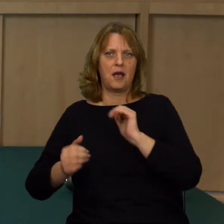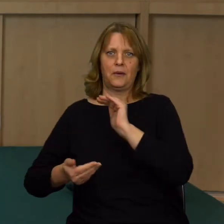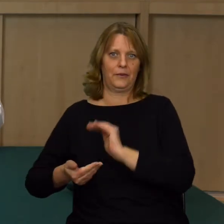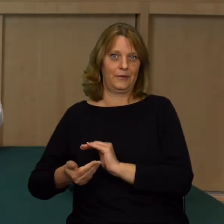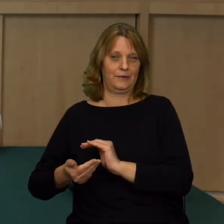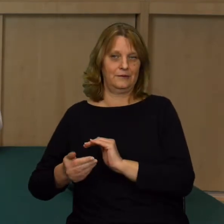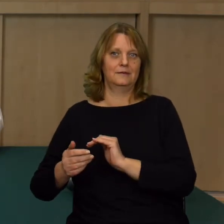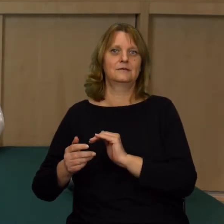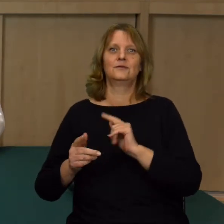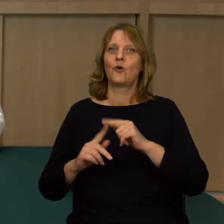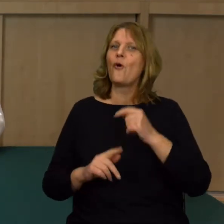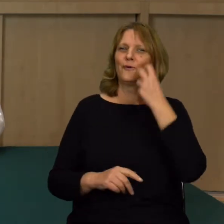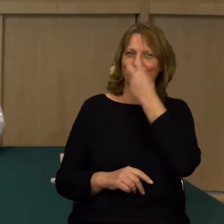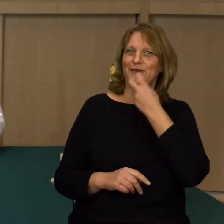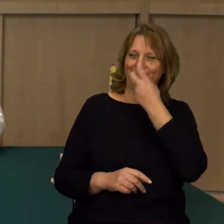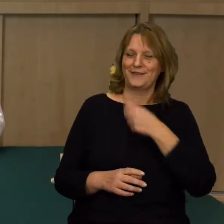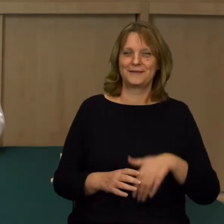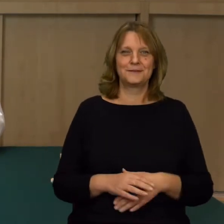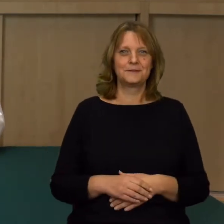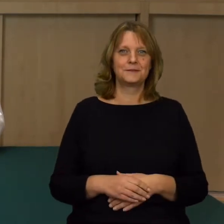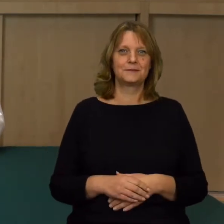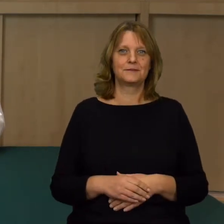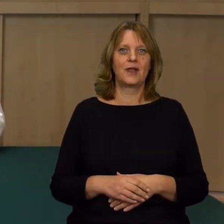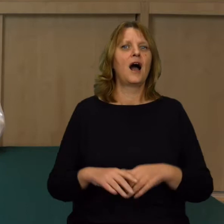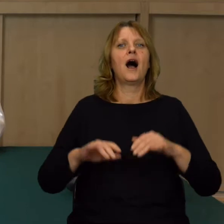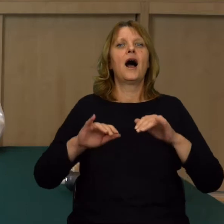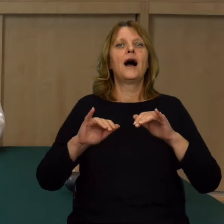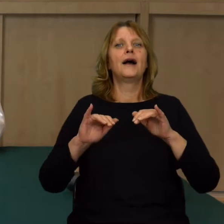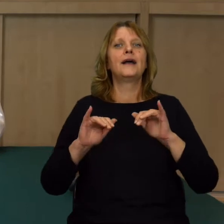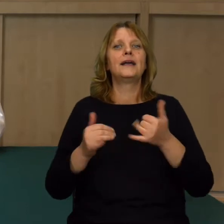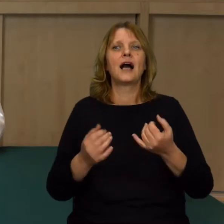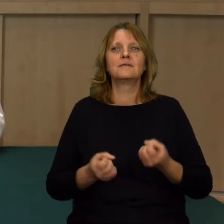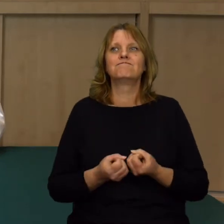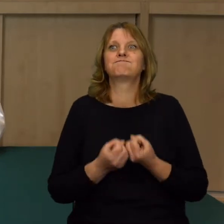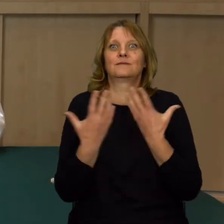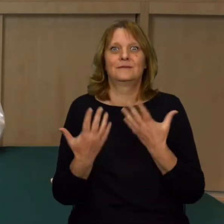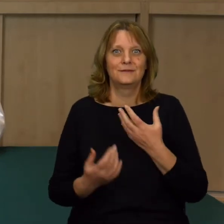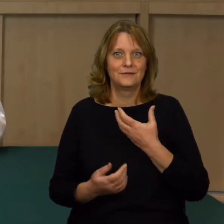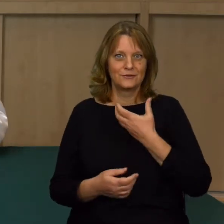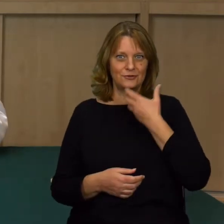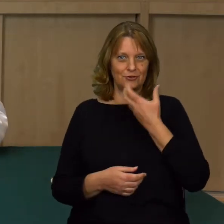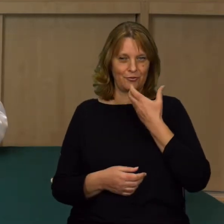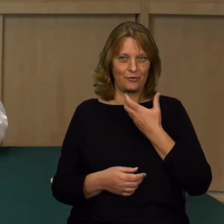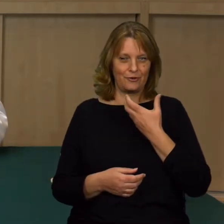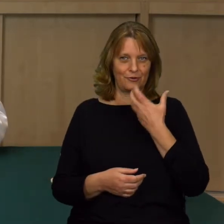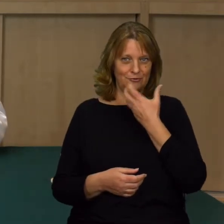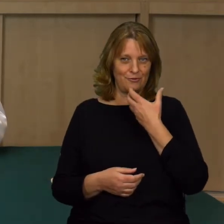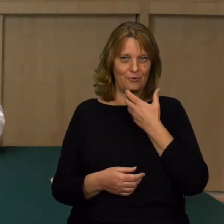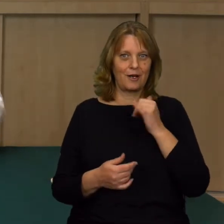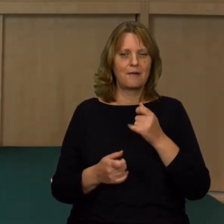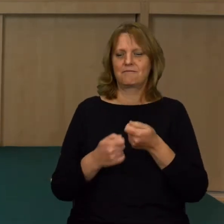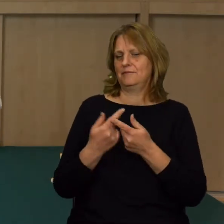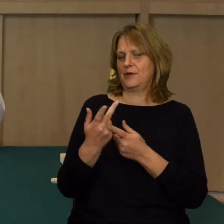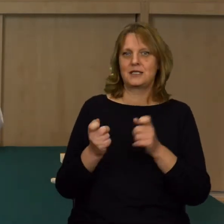po prostu. Jest to bardzo ciekawe. Tylko jak wyzwolić to ciepło? Mamy na to kilka